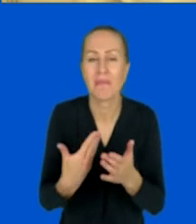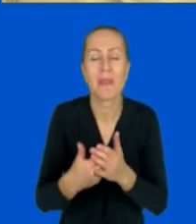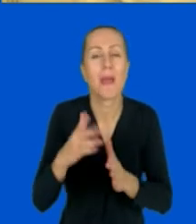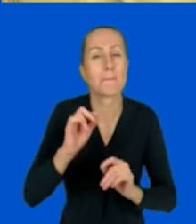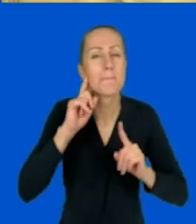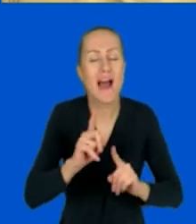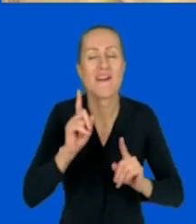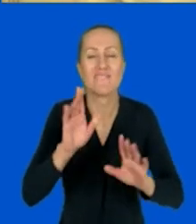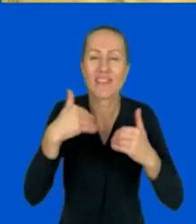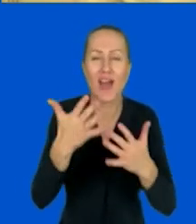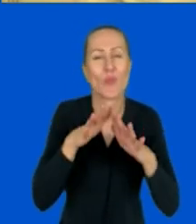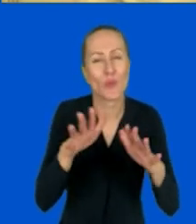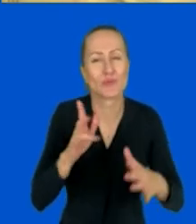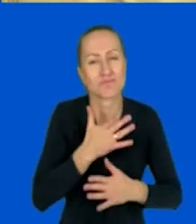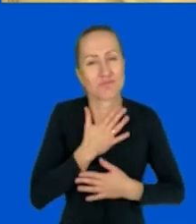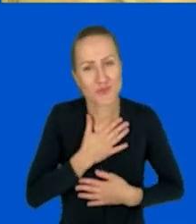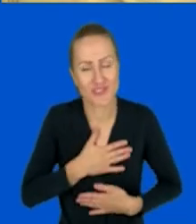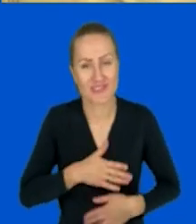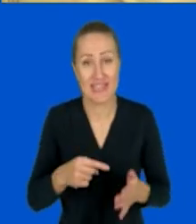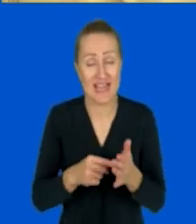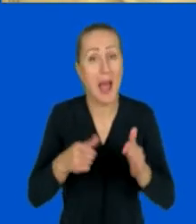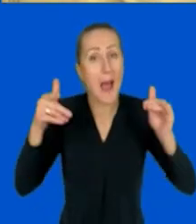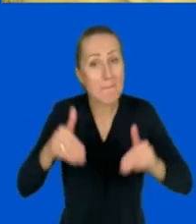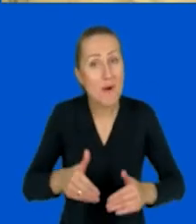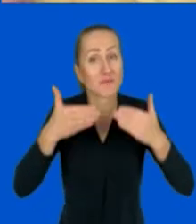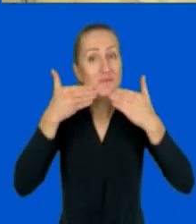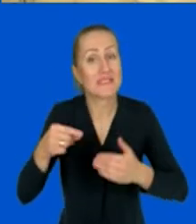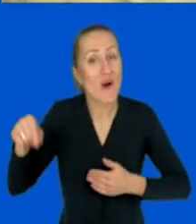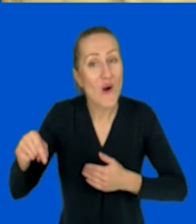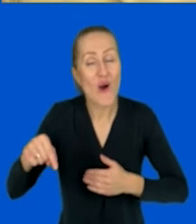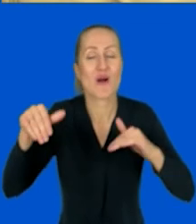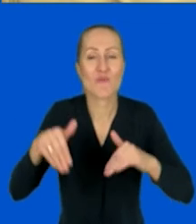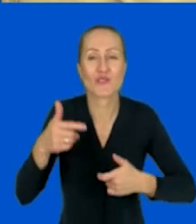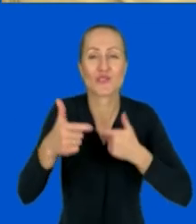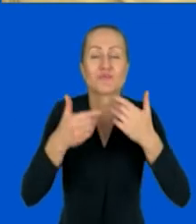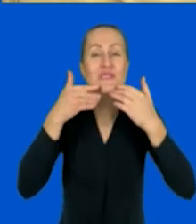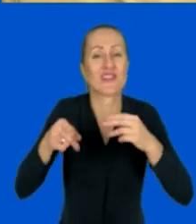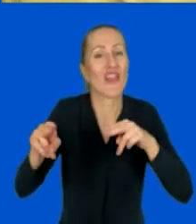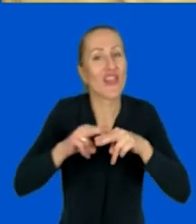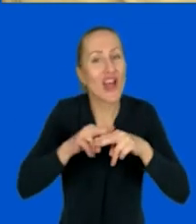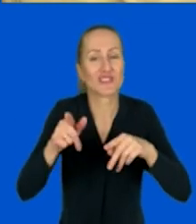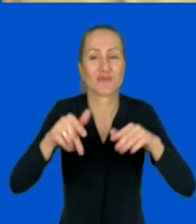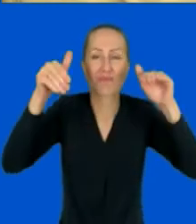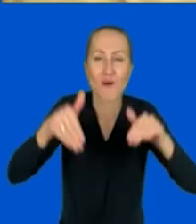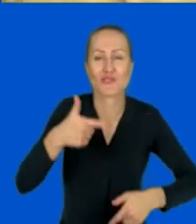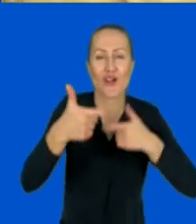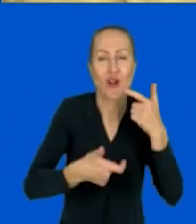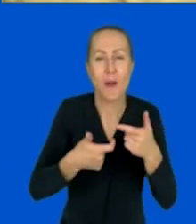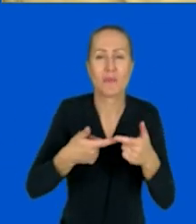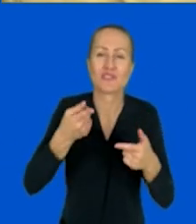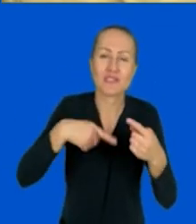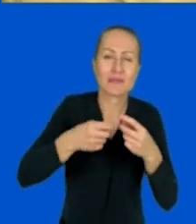przynosi bardzo dużo frajdy. A można za pomocą tego narzędzia, zaszyć treści, które